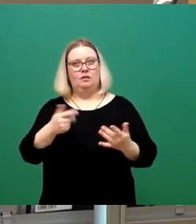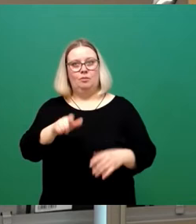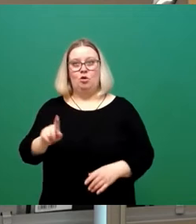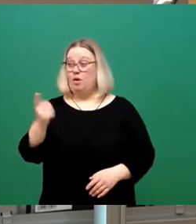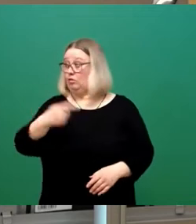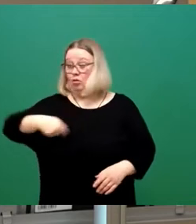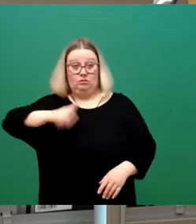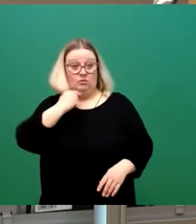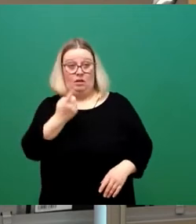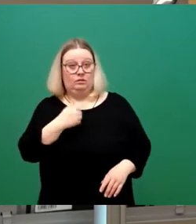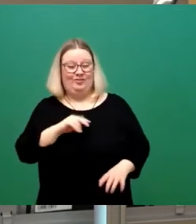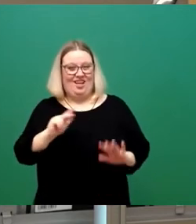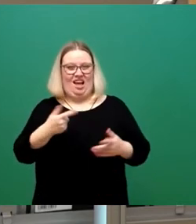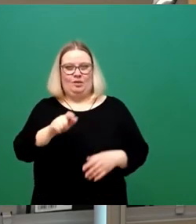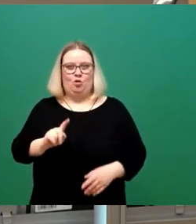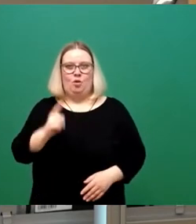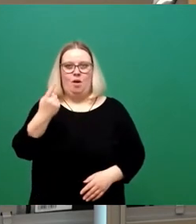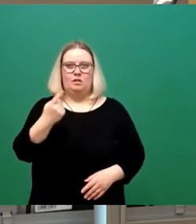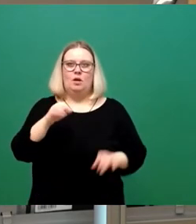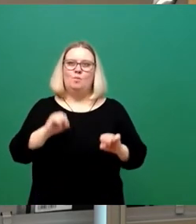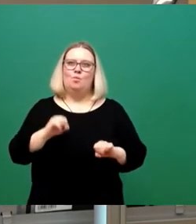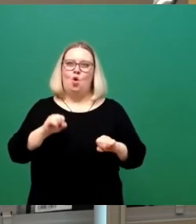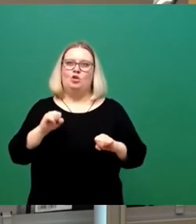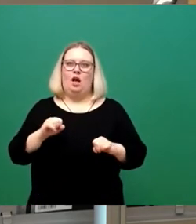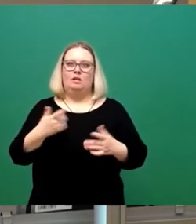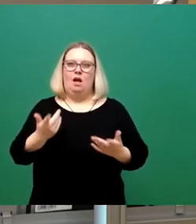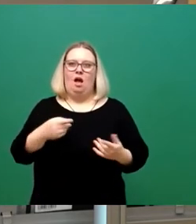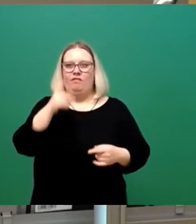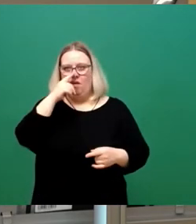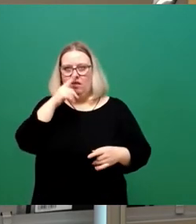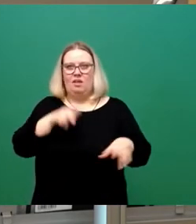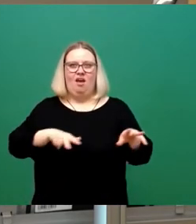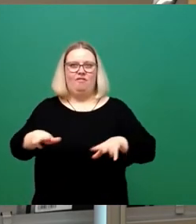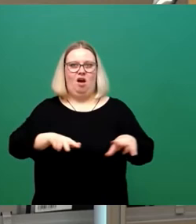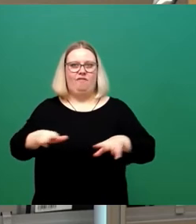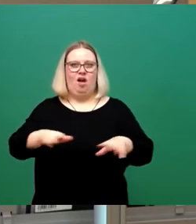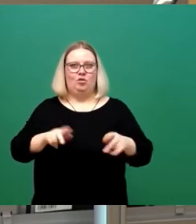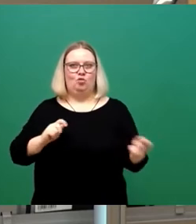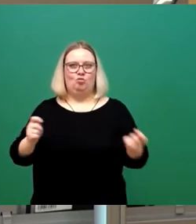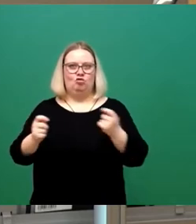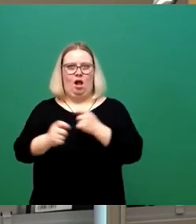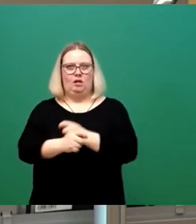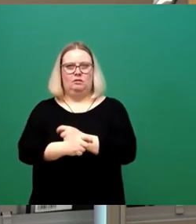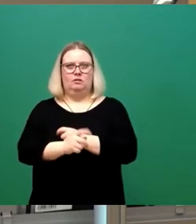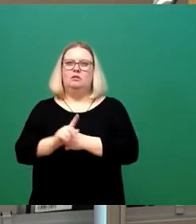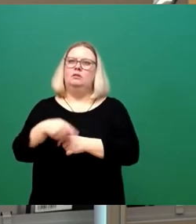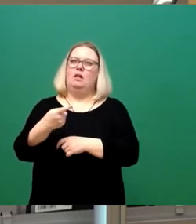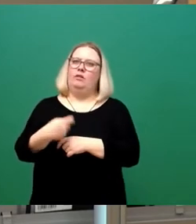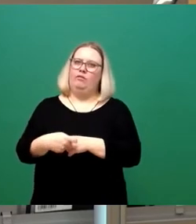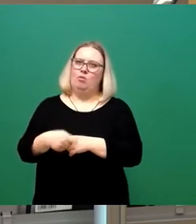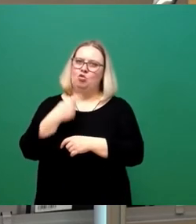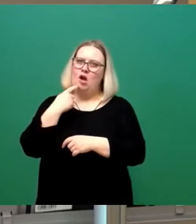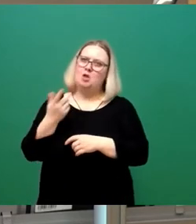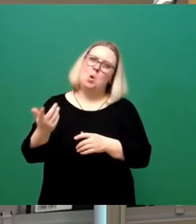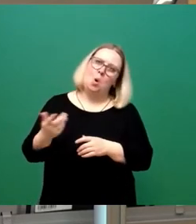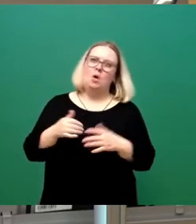anderen Fraktion darüber gesprochen, könnte eine Lösung sein, wenn wir damit die Verwaltung umgestalten. Dann haben Sie irgendwann im Februar gesagt, naja, ob 6,